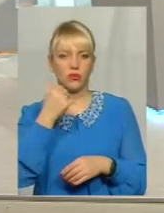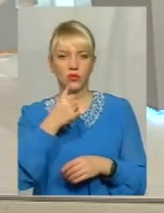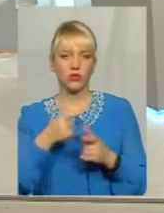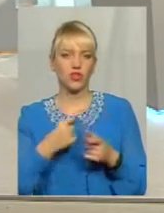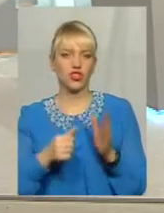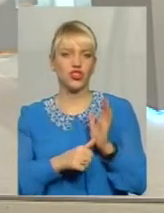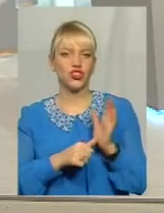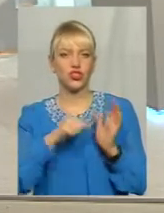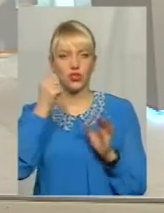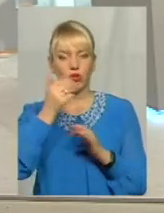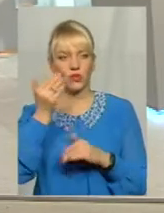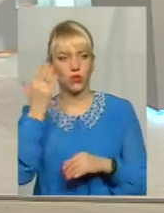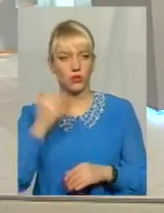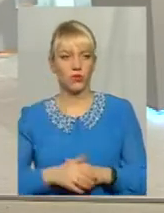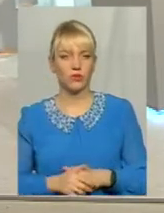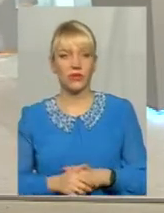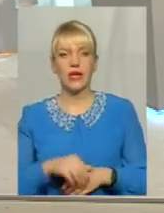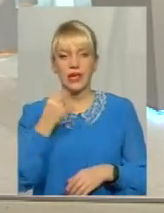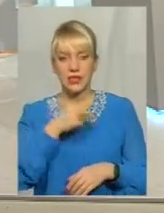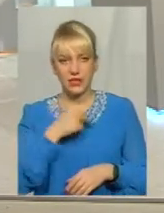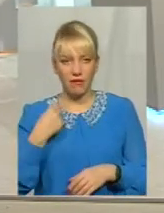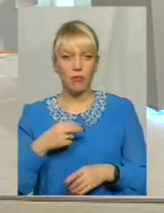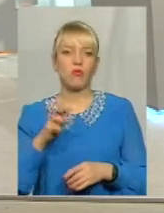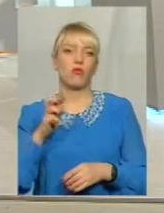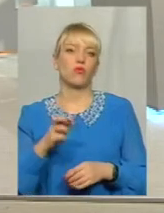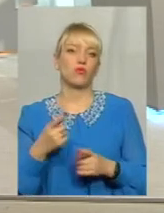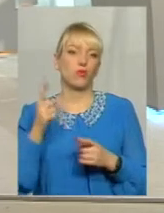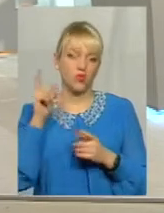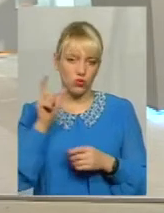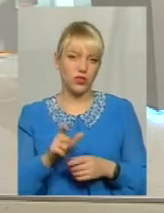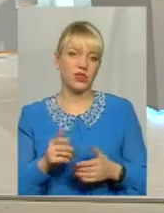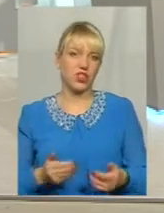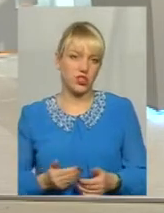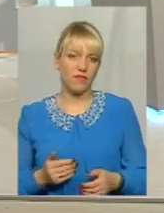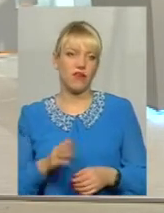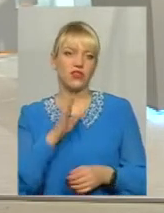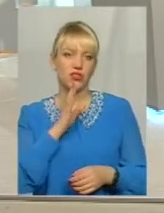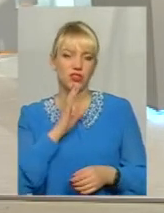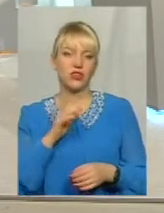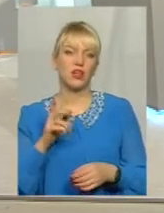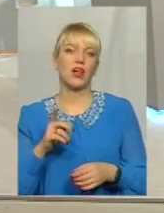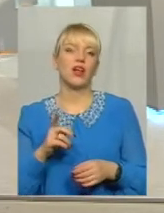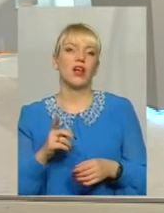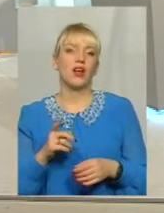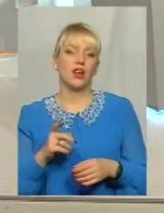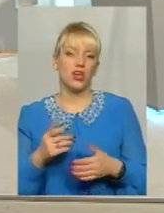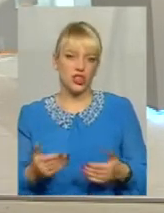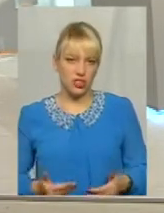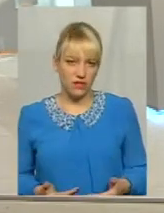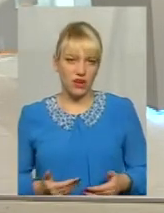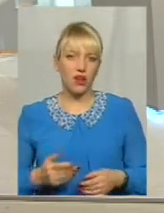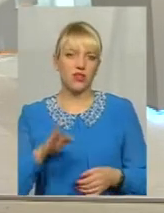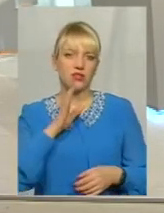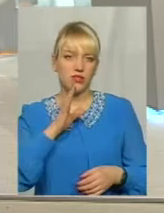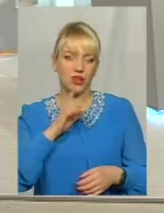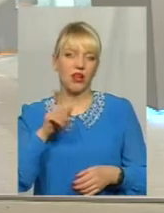'ятаю Слава Богу, людина жива Рухається абсолютно Вона приходить в інші клініки на перевірки Регулярно я знаю